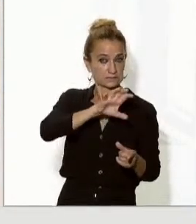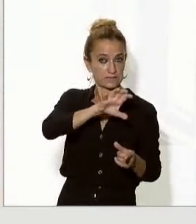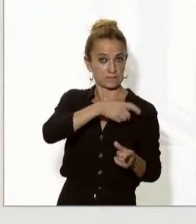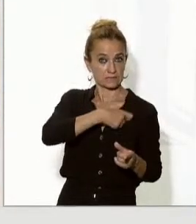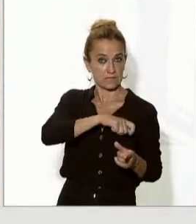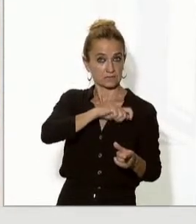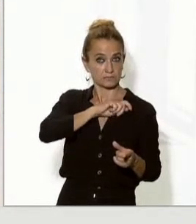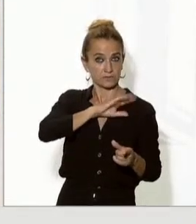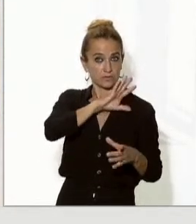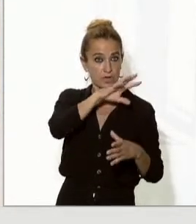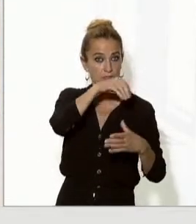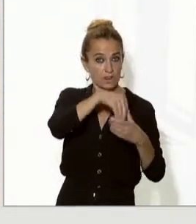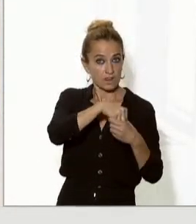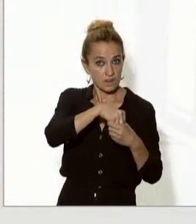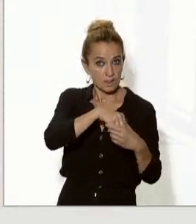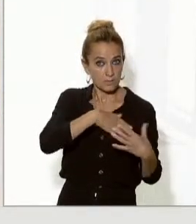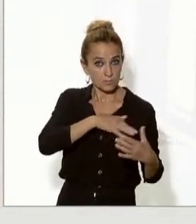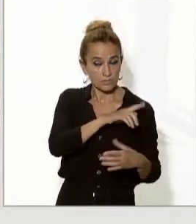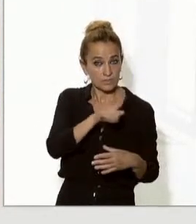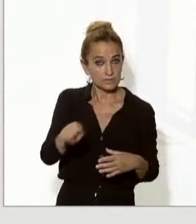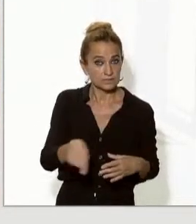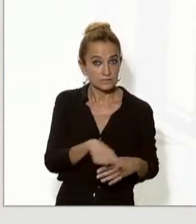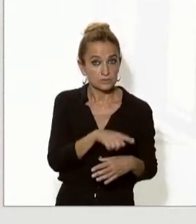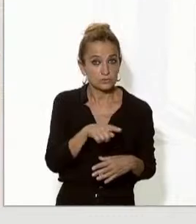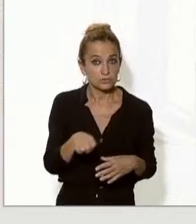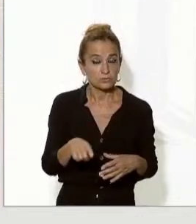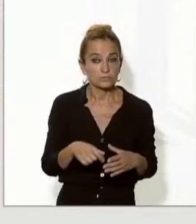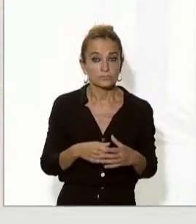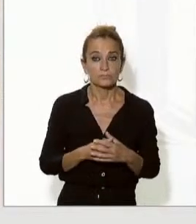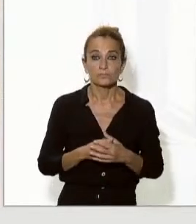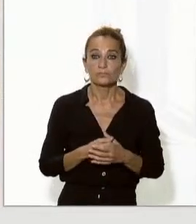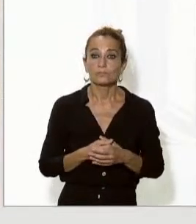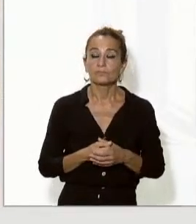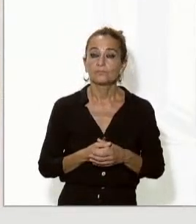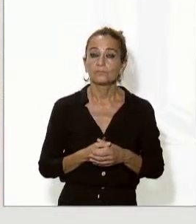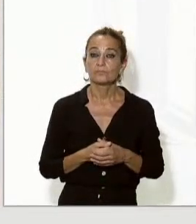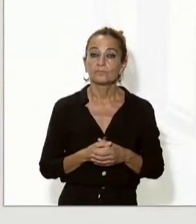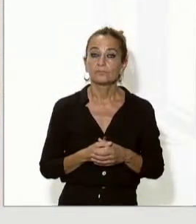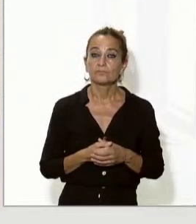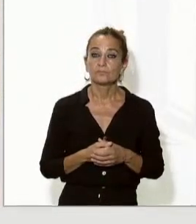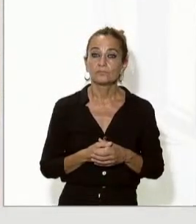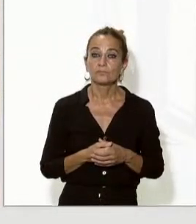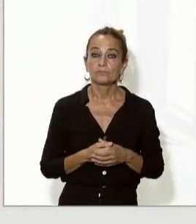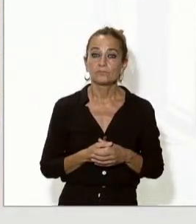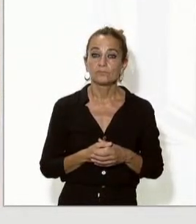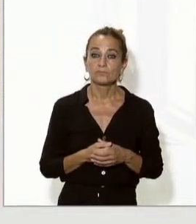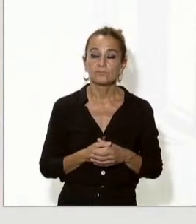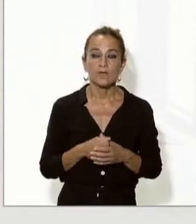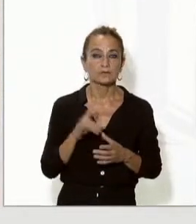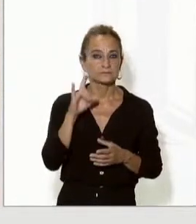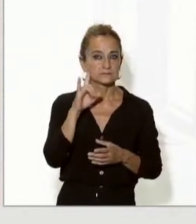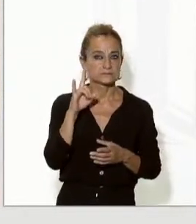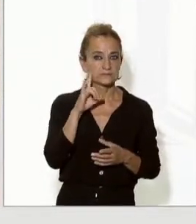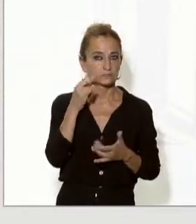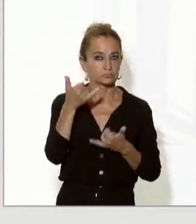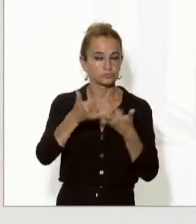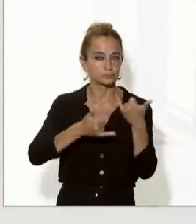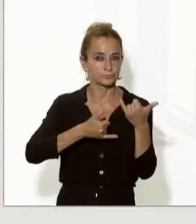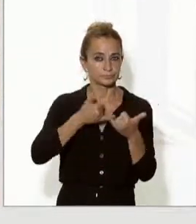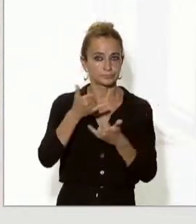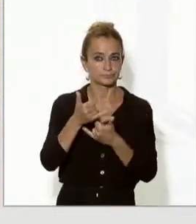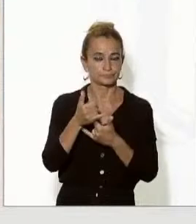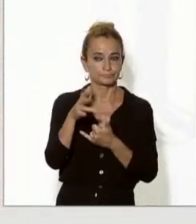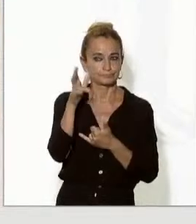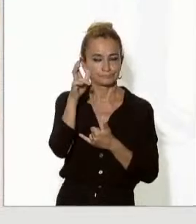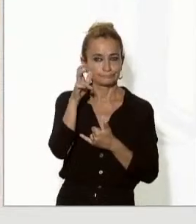directament les últimes setmanes la pregunta s'està fallant una mica el micro i a veure si